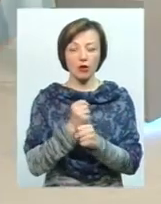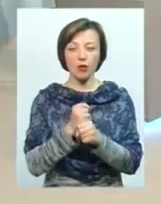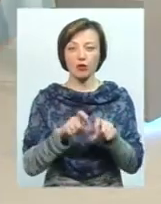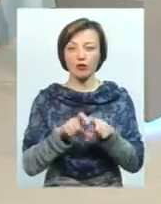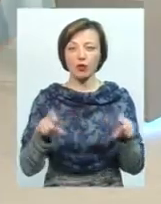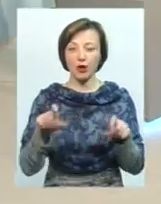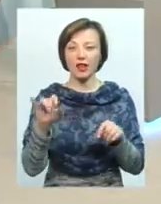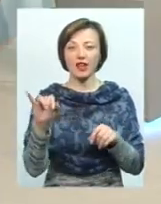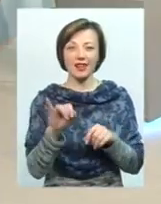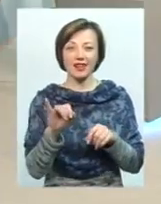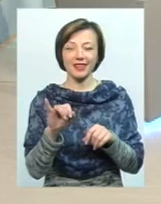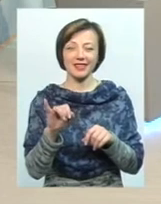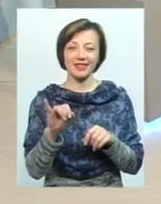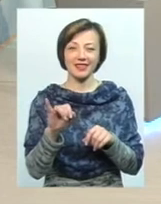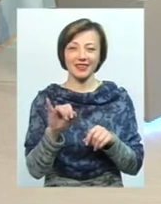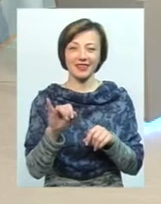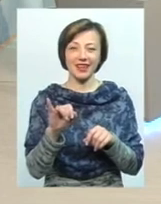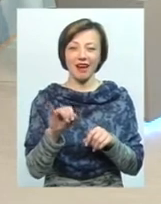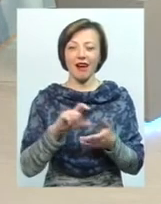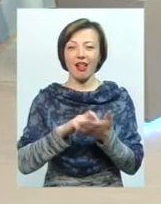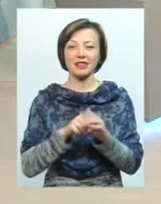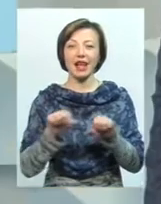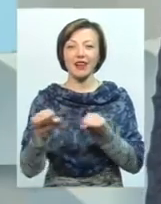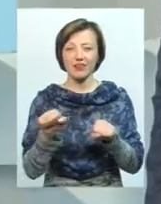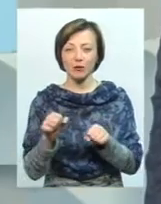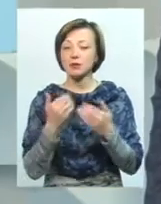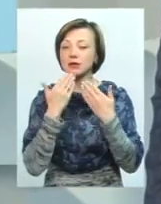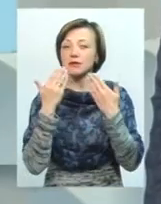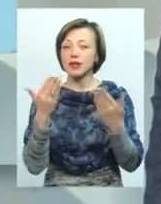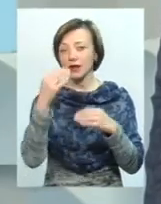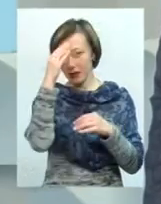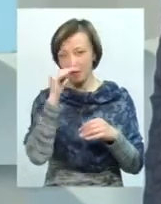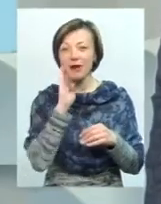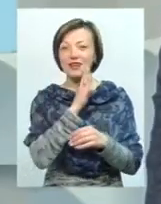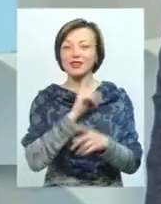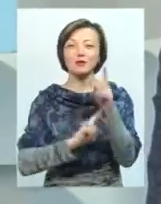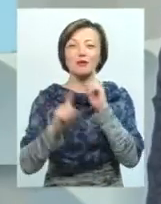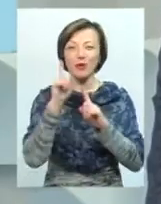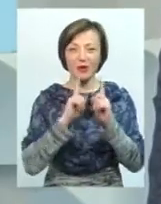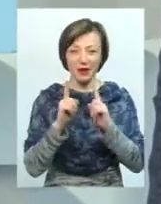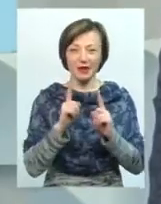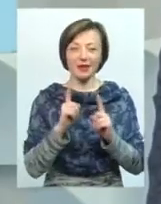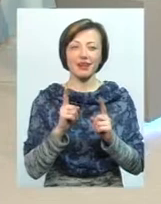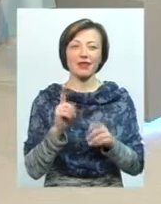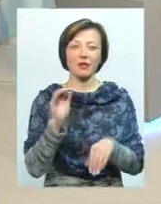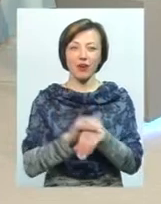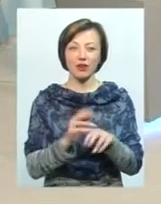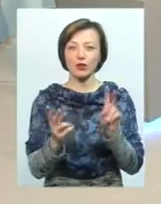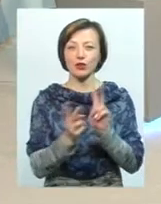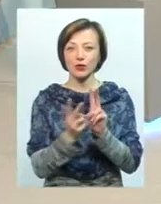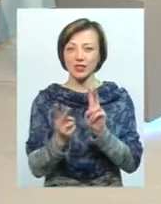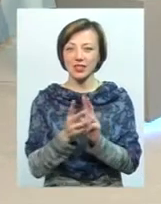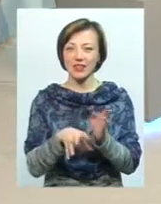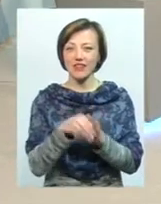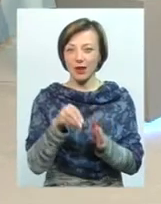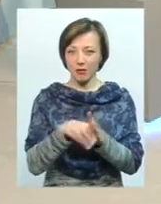школі і з класним керівником. Потрібно їх запитувати на батьківських зборах, якими є по факту зустріч з виборцями.